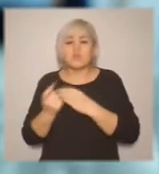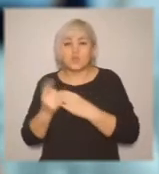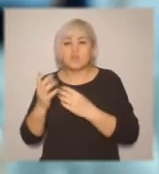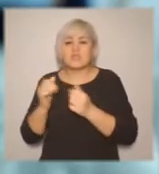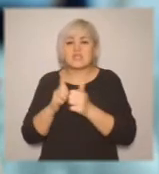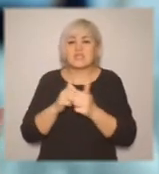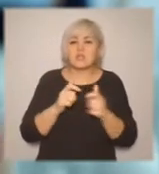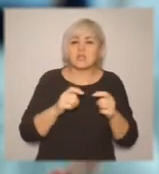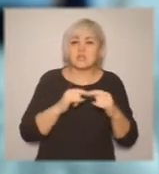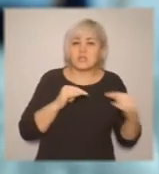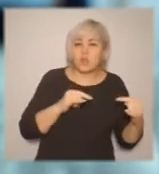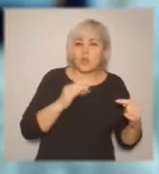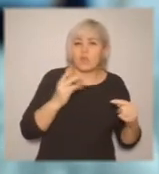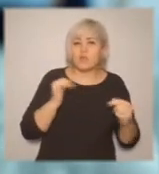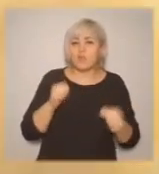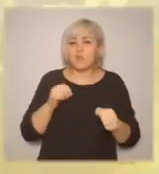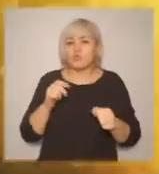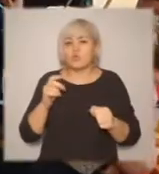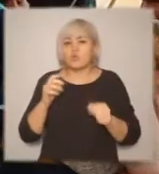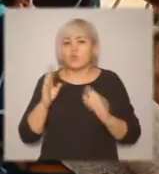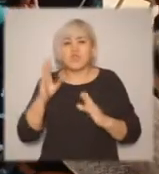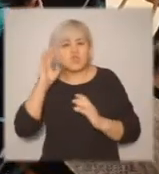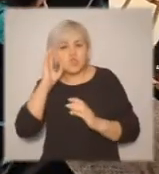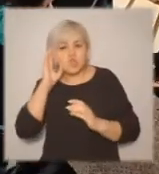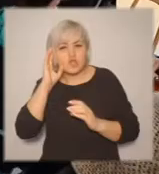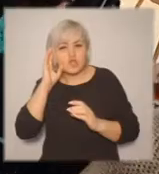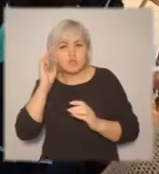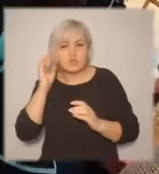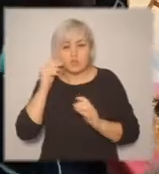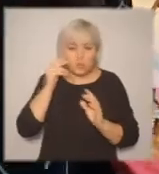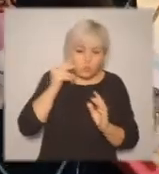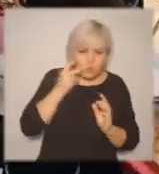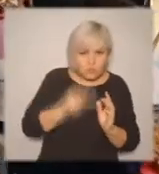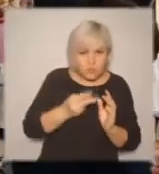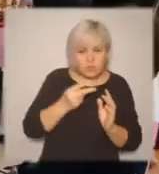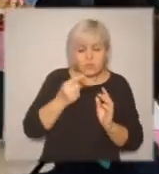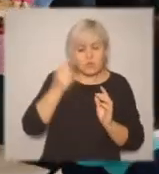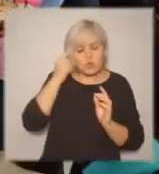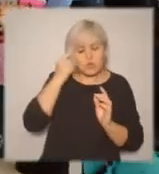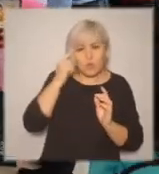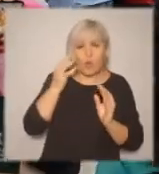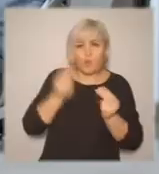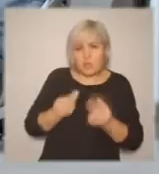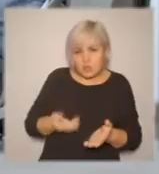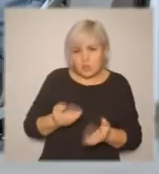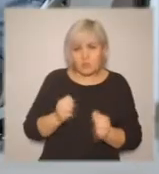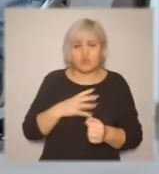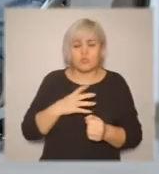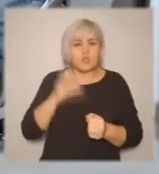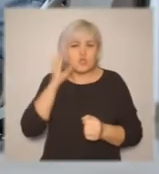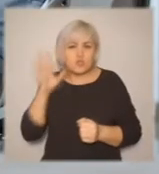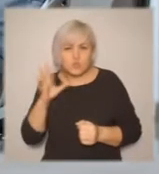столом, они только могут слышать, и они, как правило, влечены игрой, может быть, не слушают. Или когда идет игра